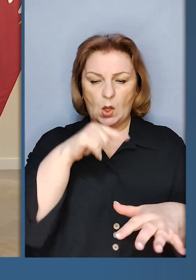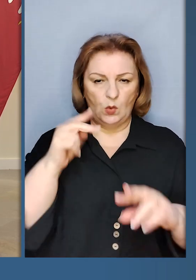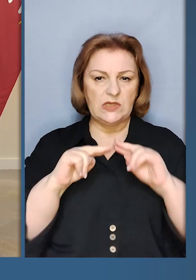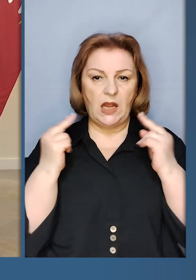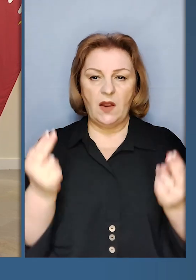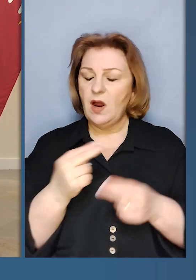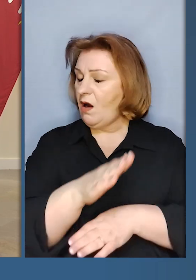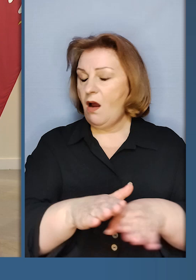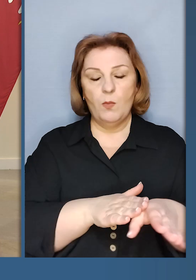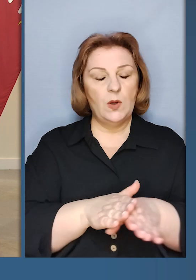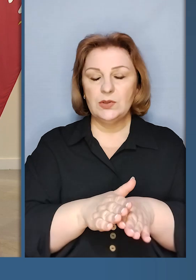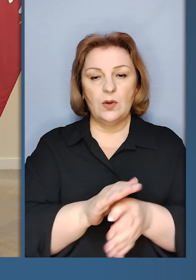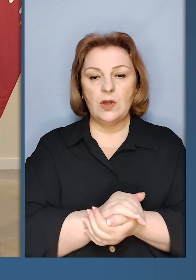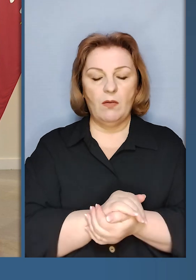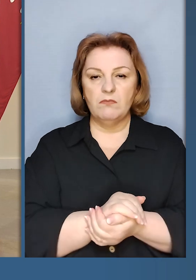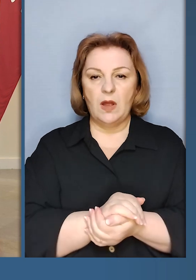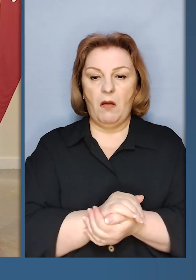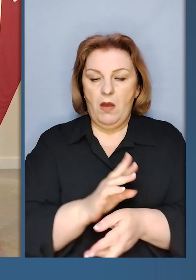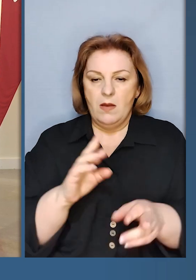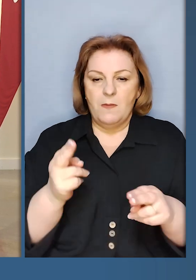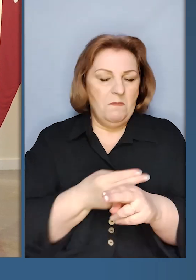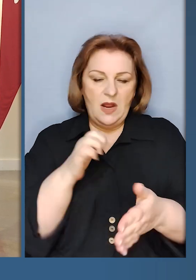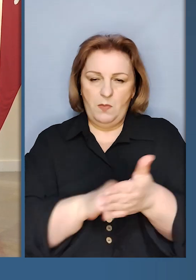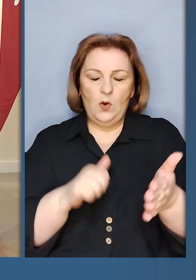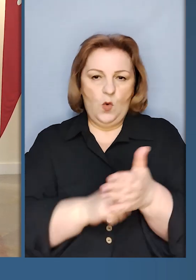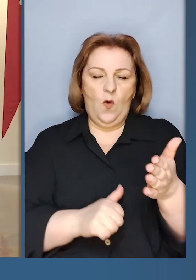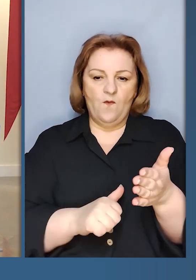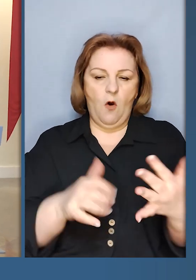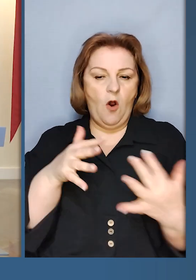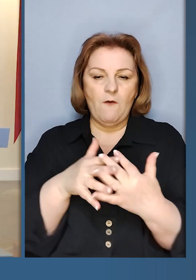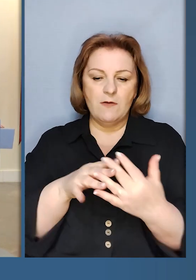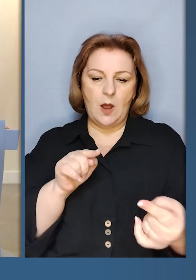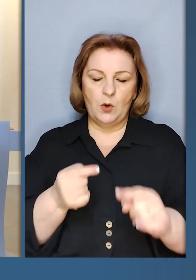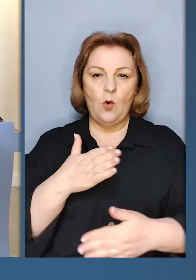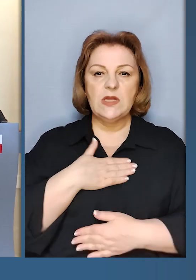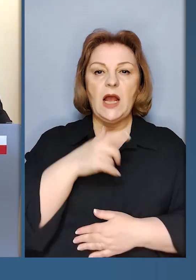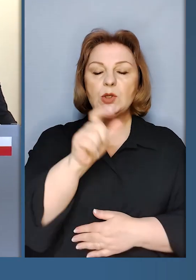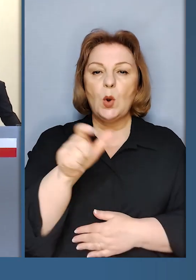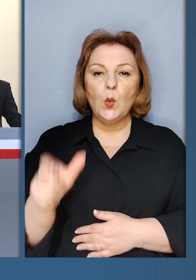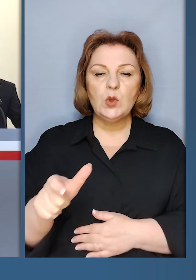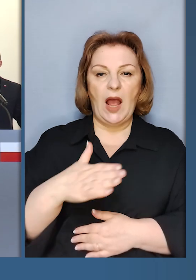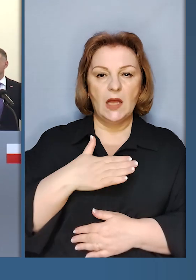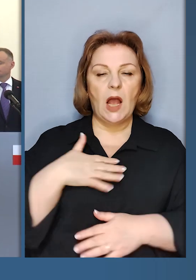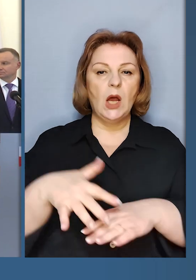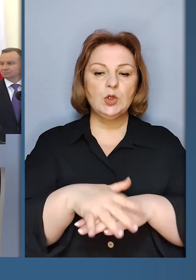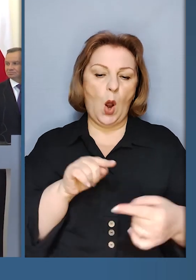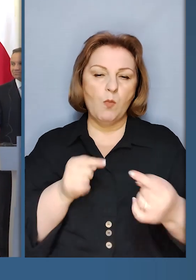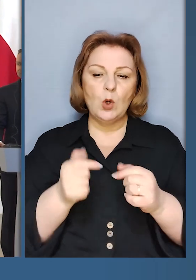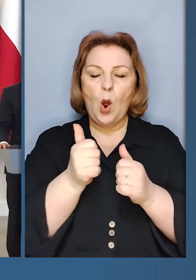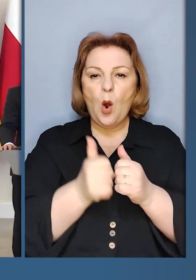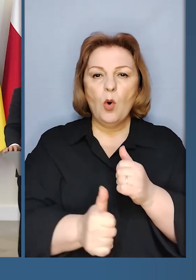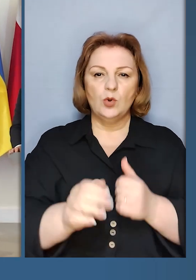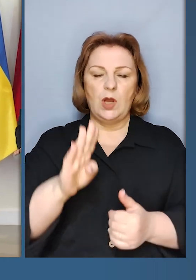Федерації, абсолютно неспровокованої війни проти наших людей, нашого народу,